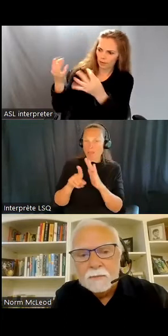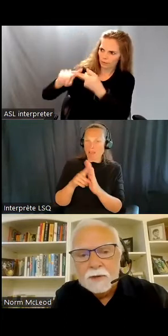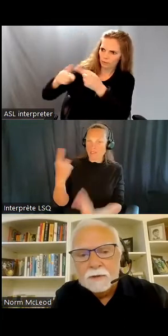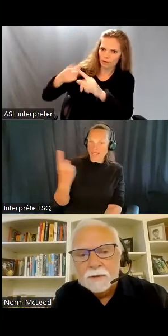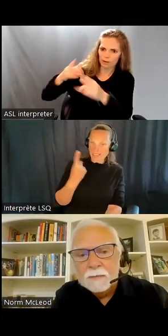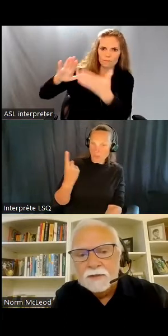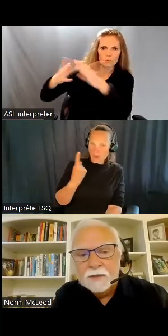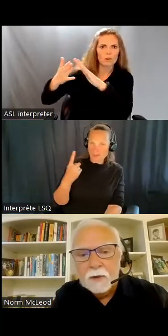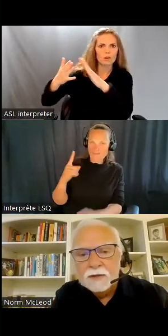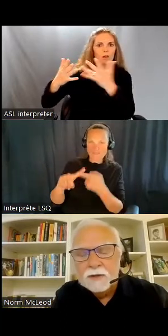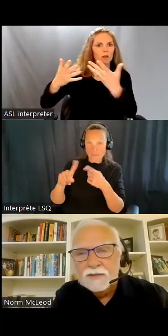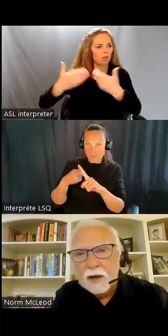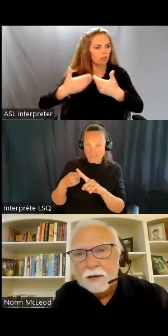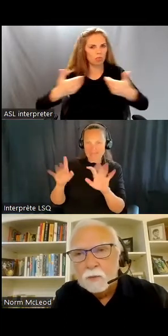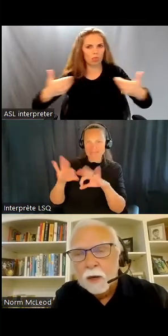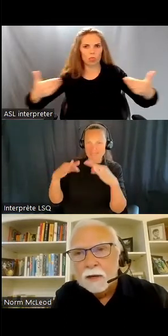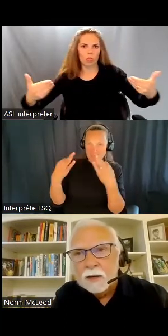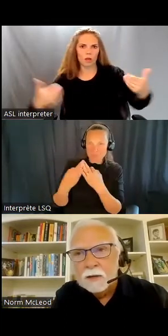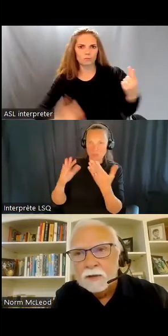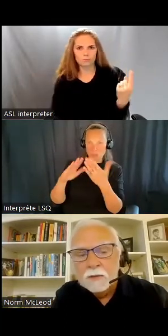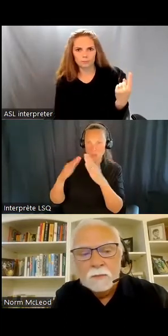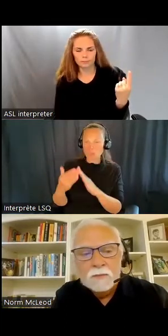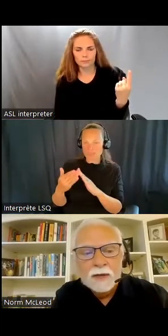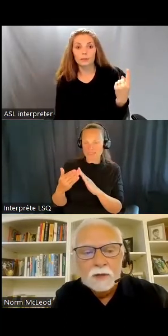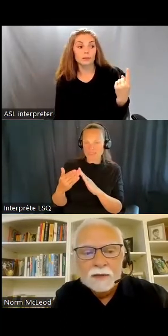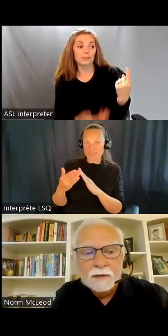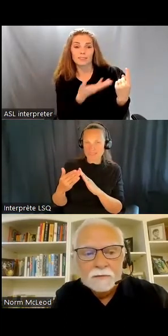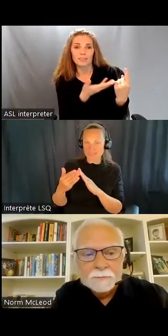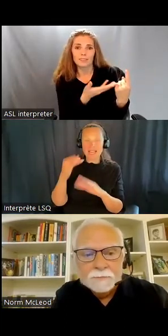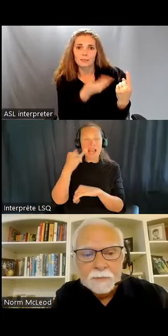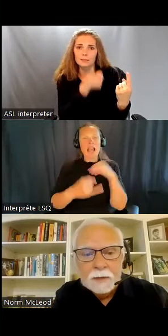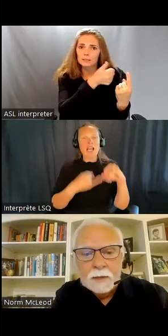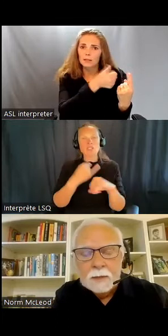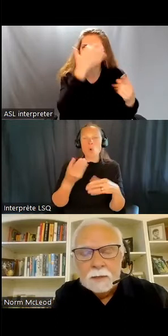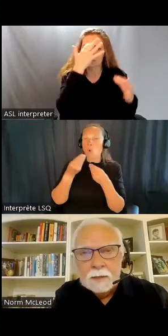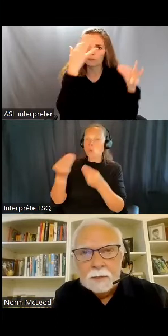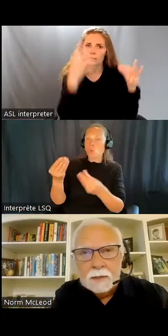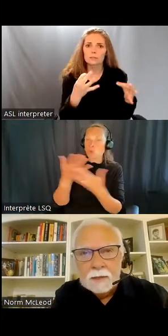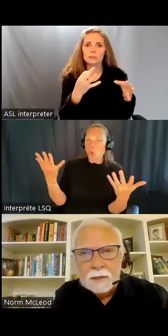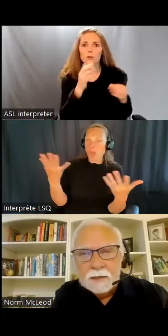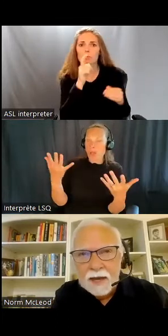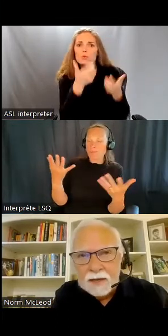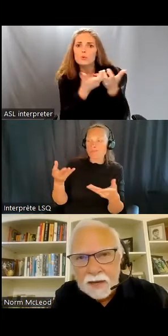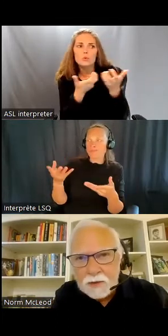Les institutions refusent aux gens le droit fondamental de décider où et avec qui ils vont vivre.